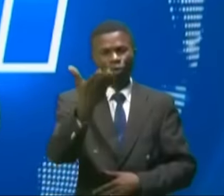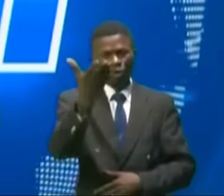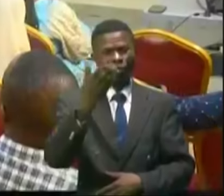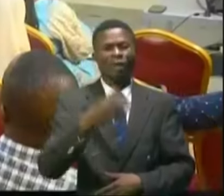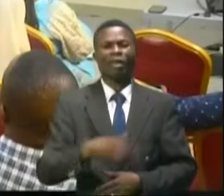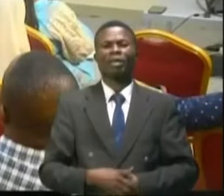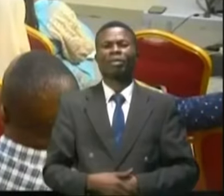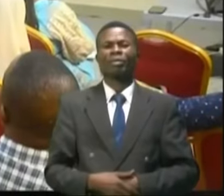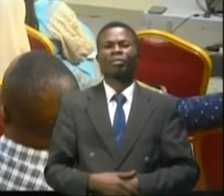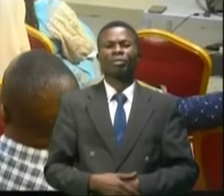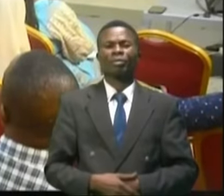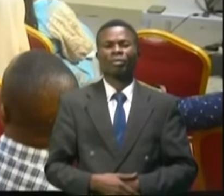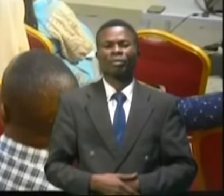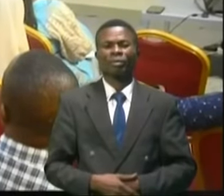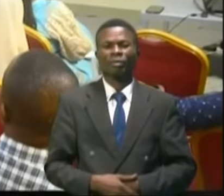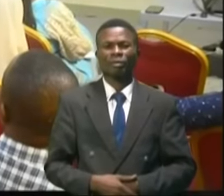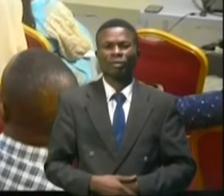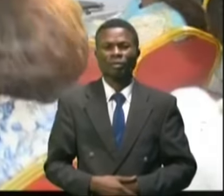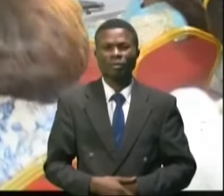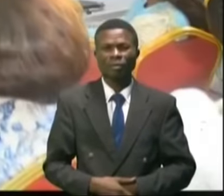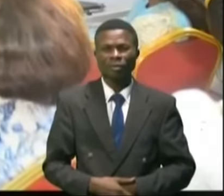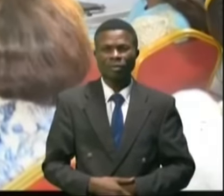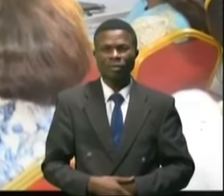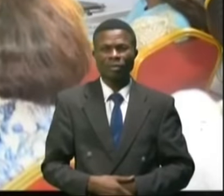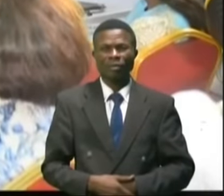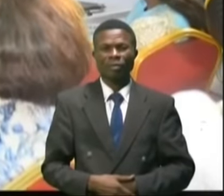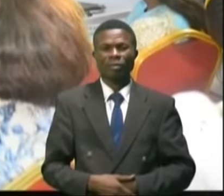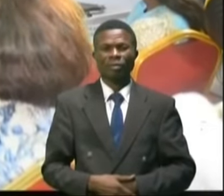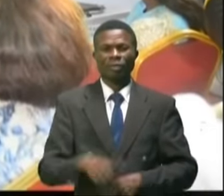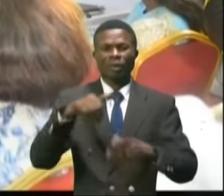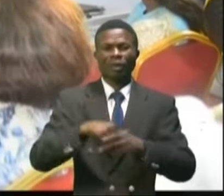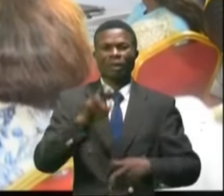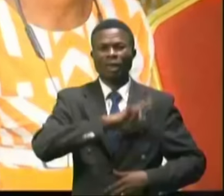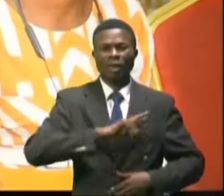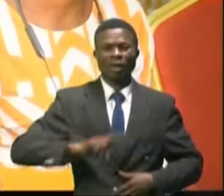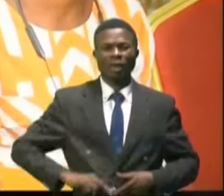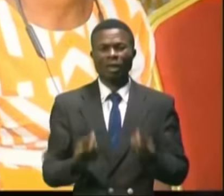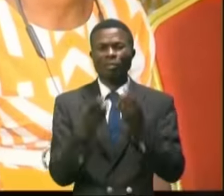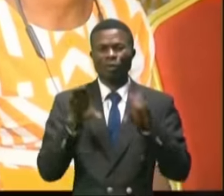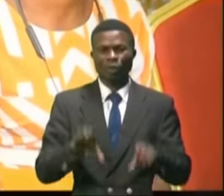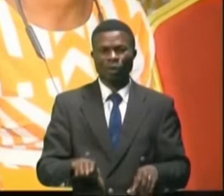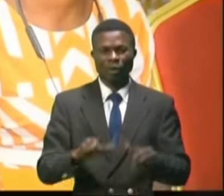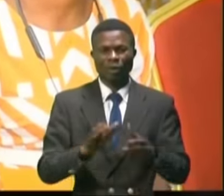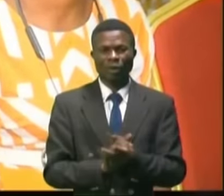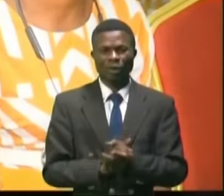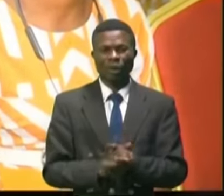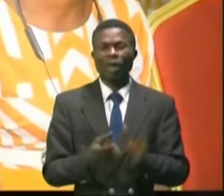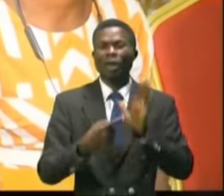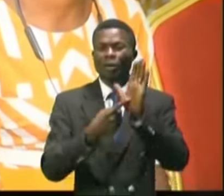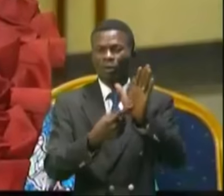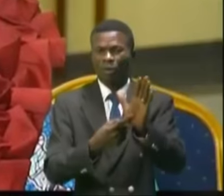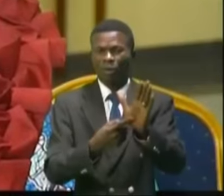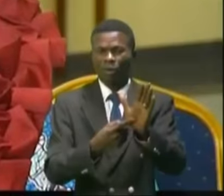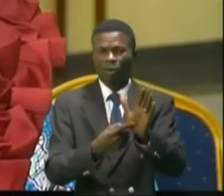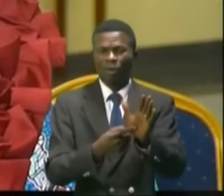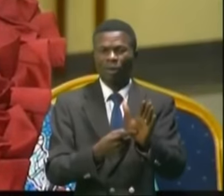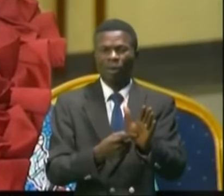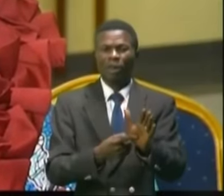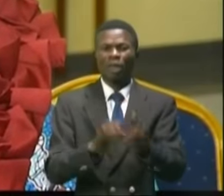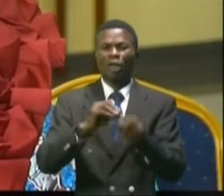détails. Le 4e cycle électoral en République démocratique du Congo a été marqué par une très faible